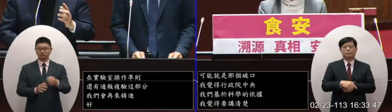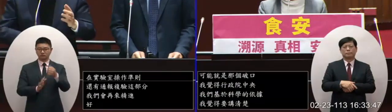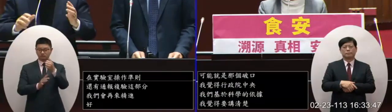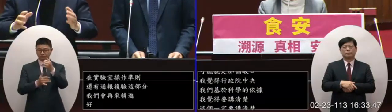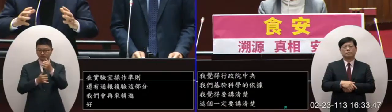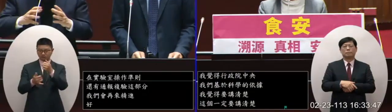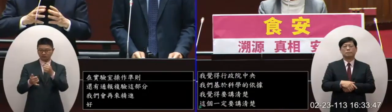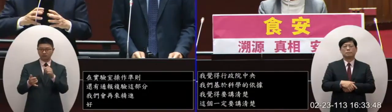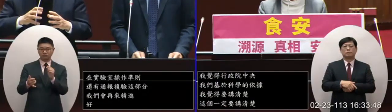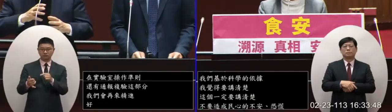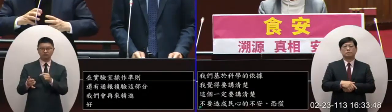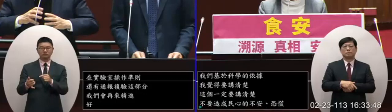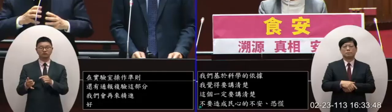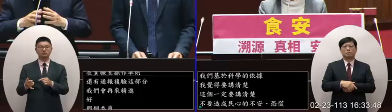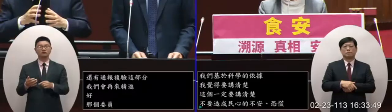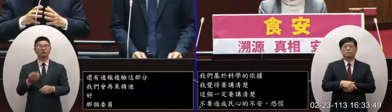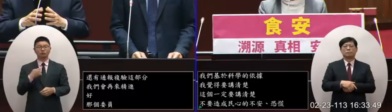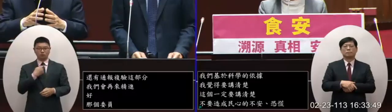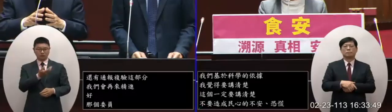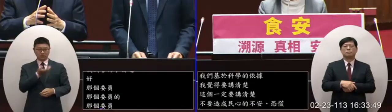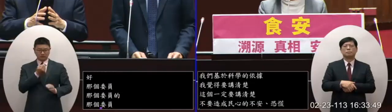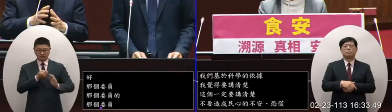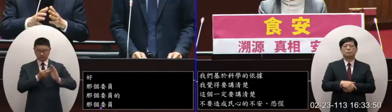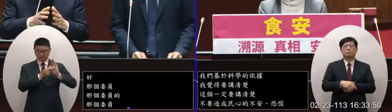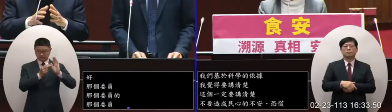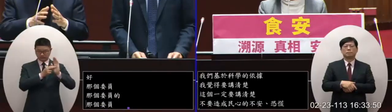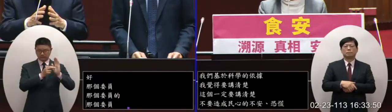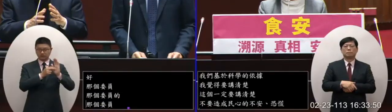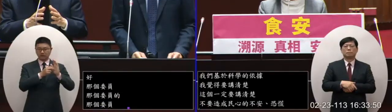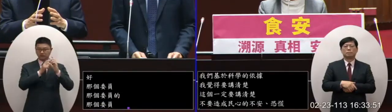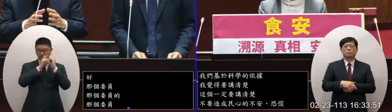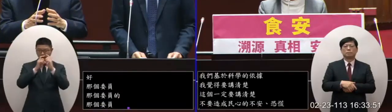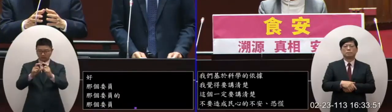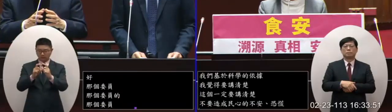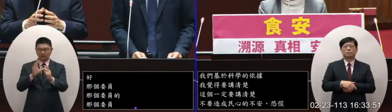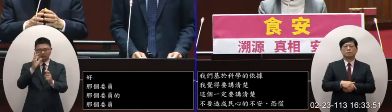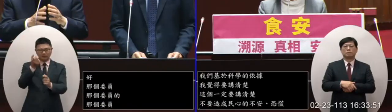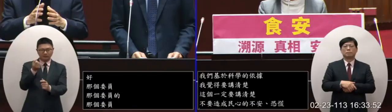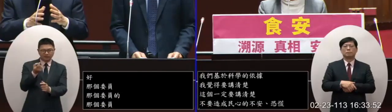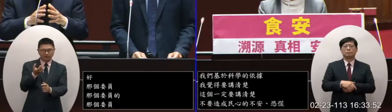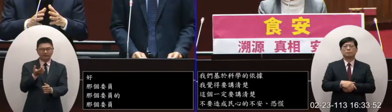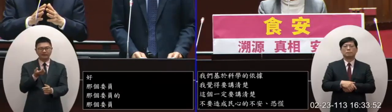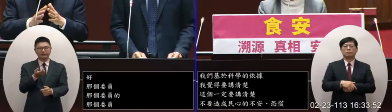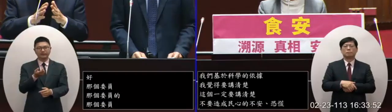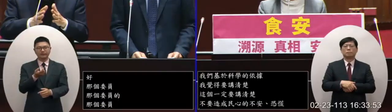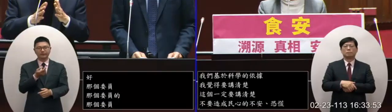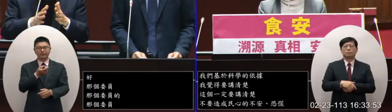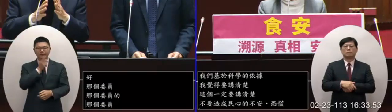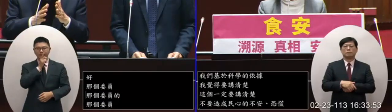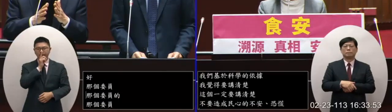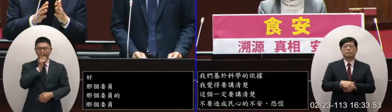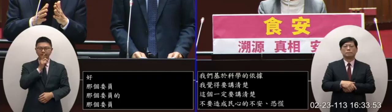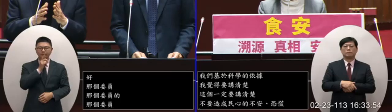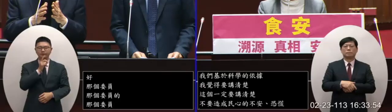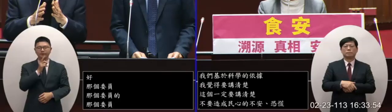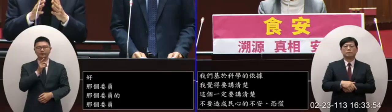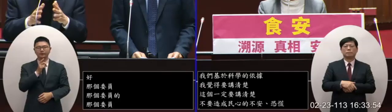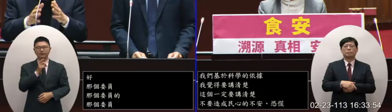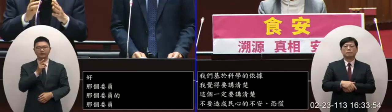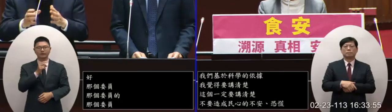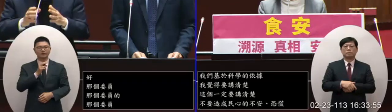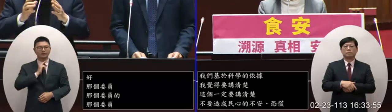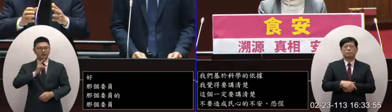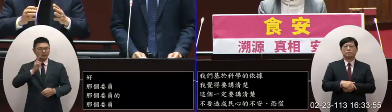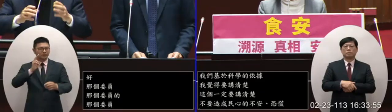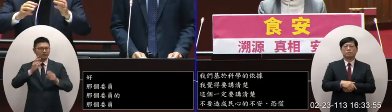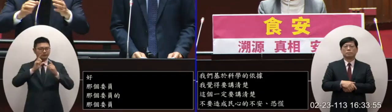員我剛才講的時候有一點點比較講的比較大